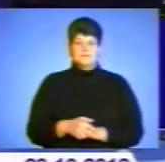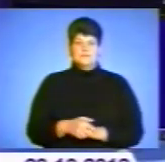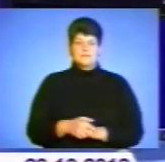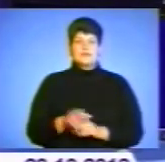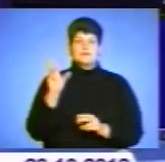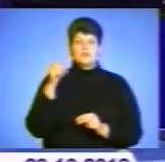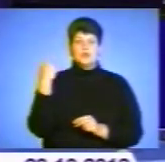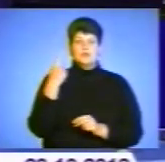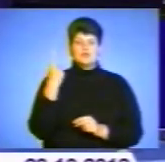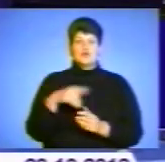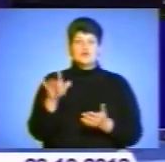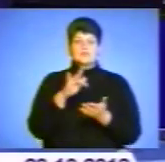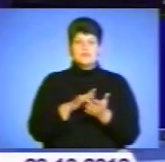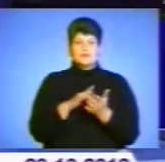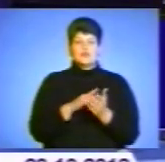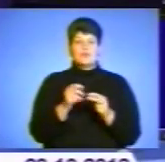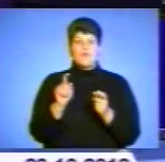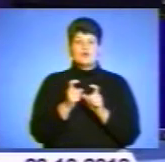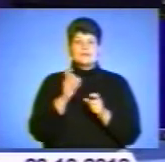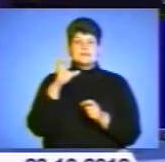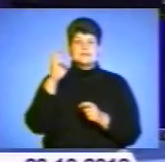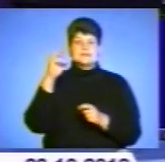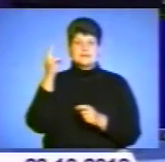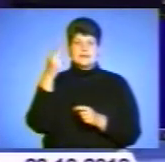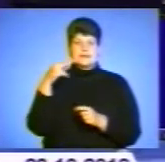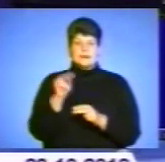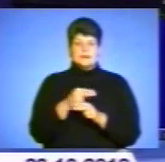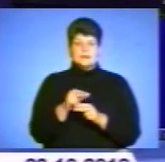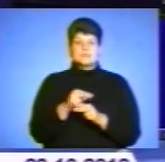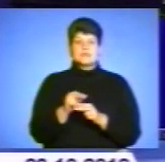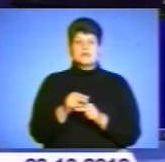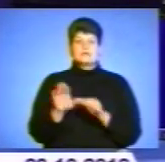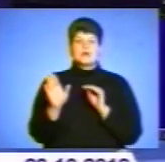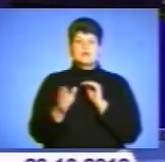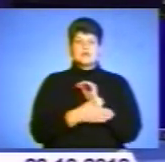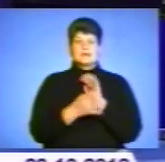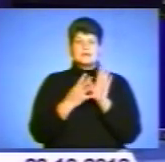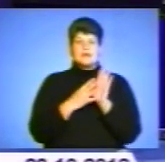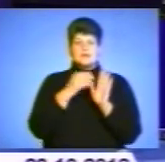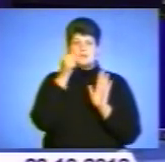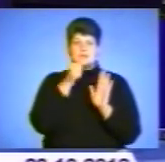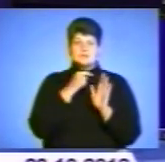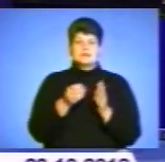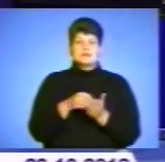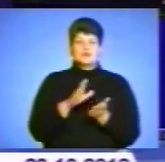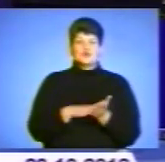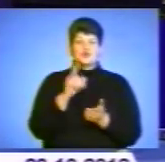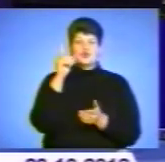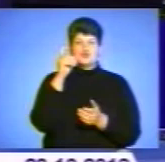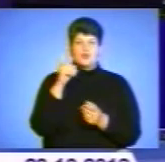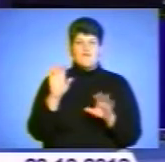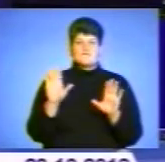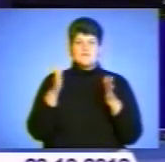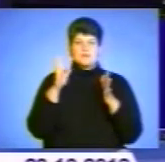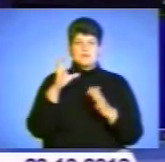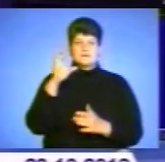обласного центру профілактики та боротьби зі снідом обласної санепідстанції, за останні 9 місяців цього року зареєстровано 100 випадків вілінфекції